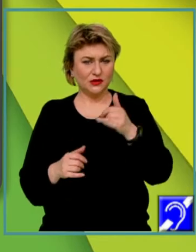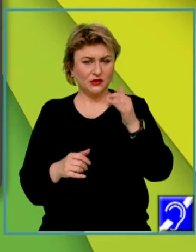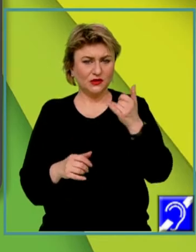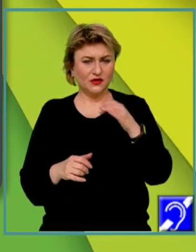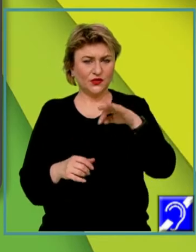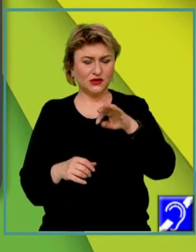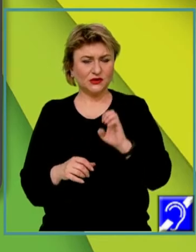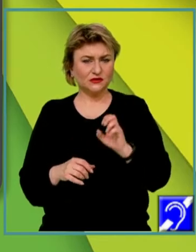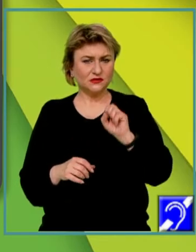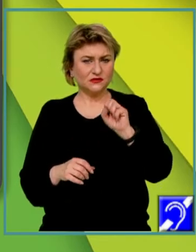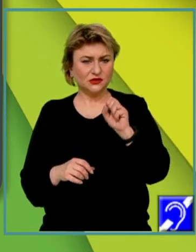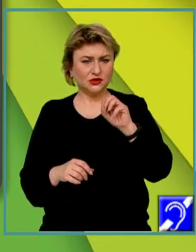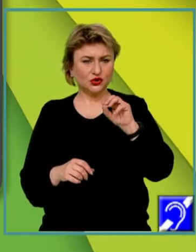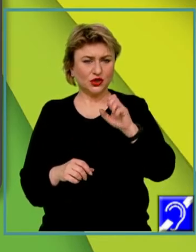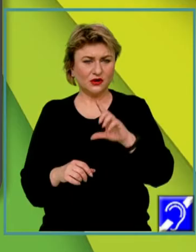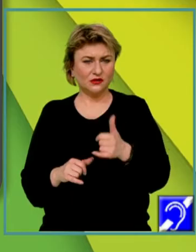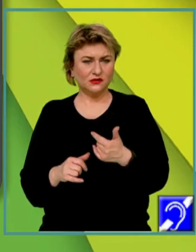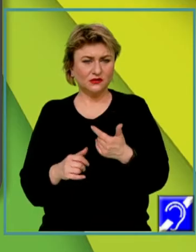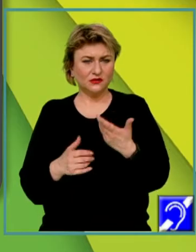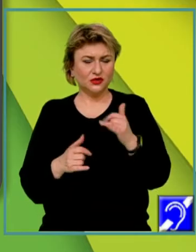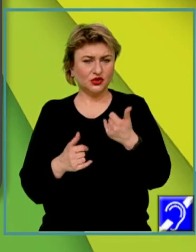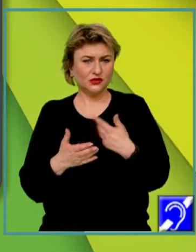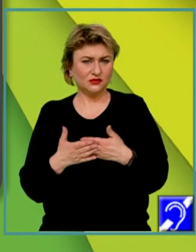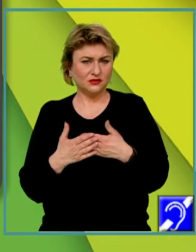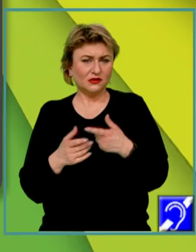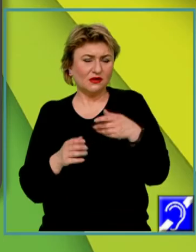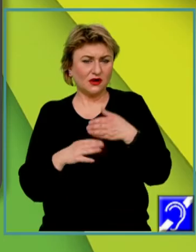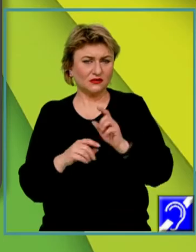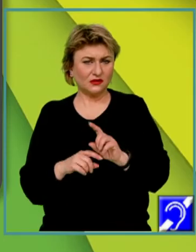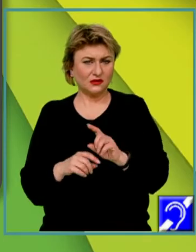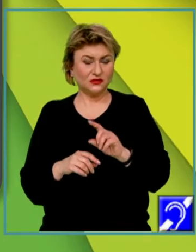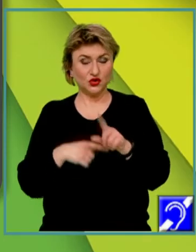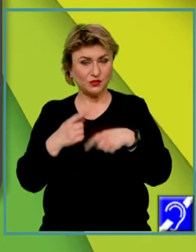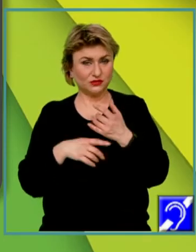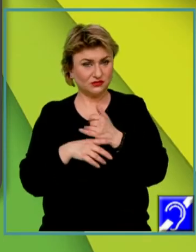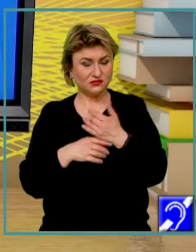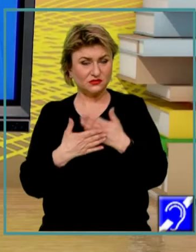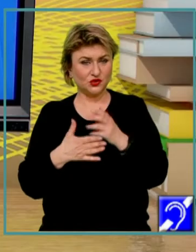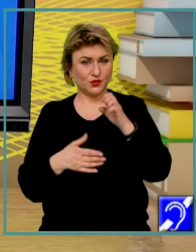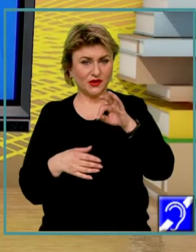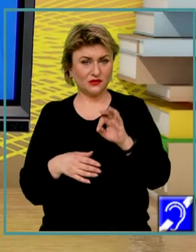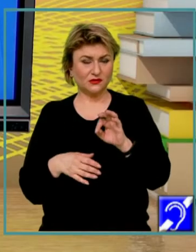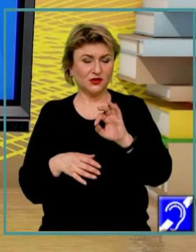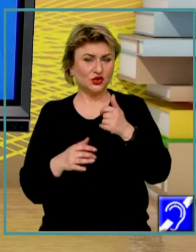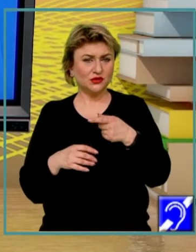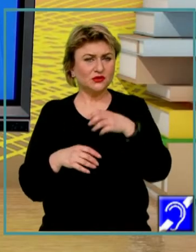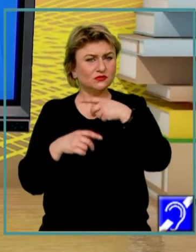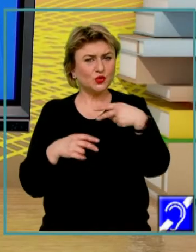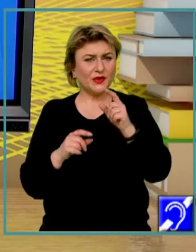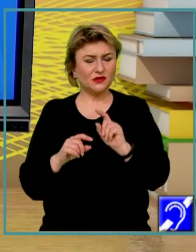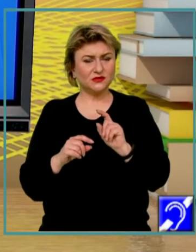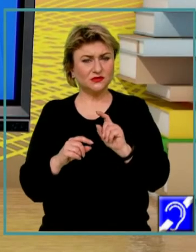două puncte pentru coerență și două puncte pentru încadrarea în spațiu. După cum observăm și la acest subiect și la subiectul anterior, de la